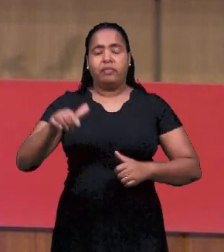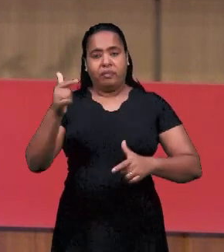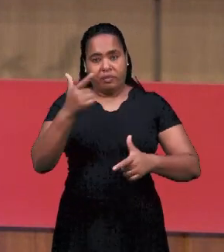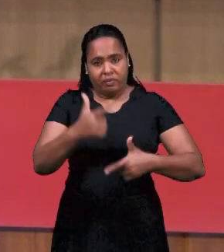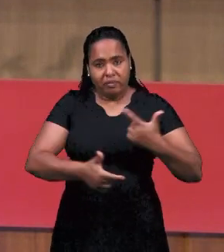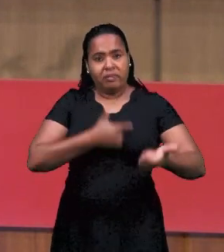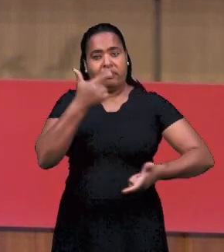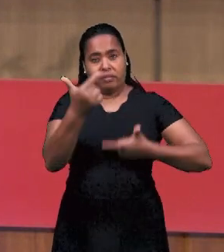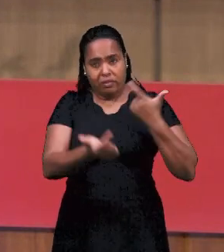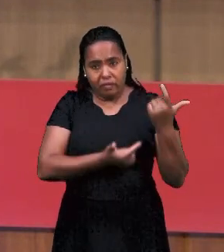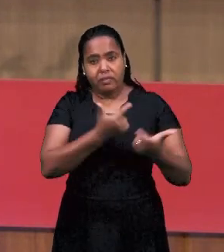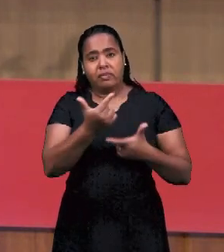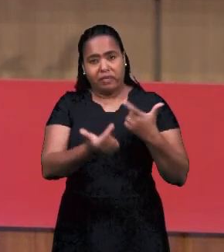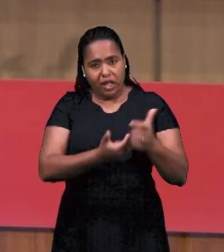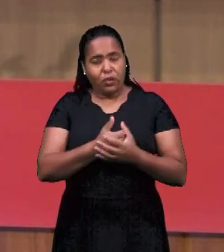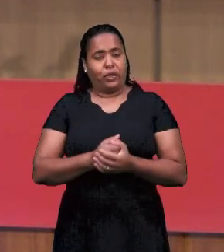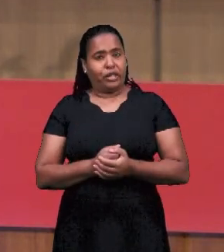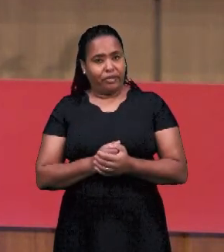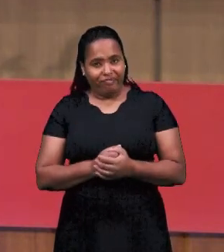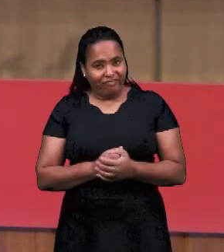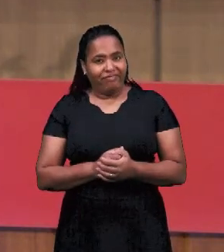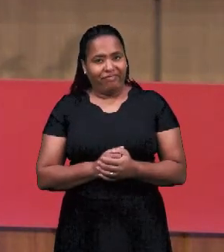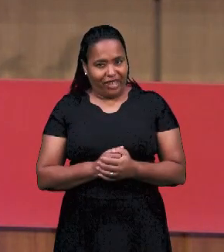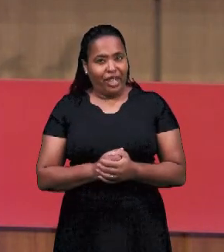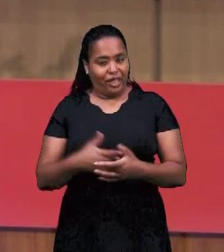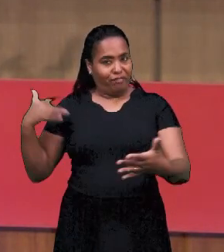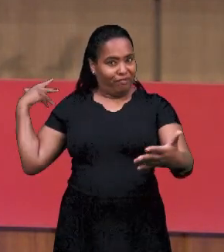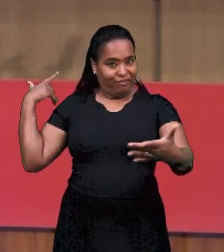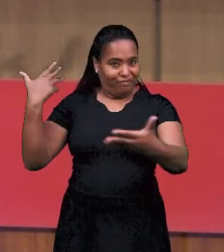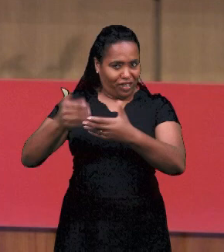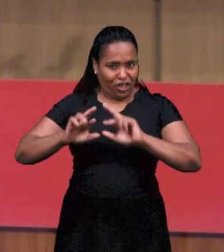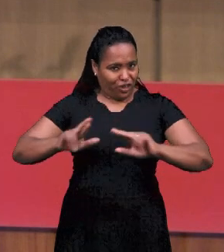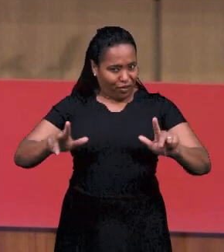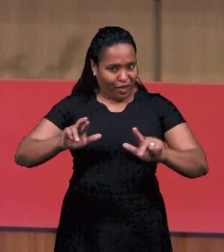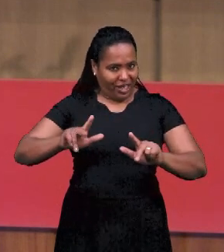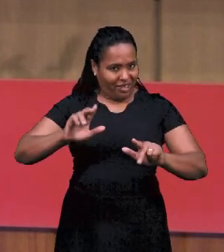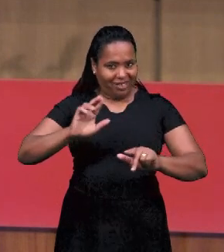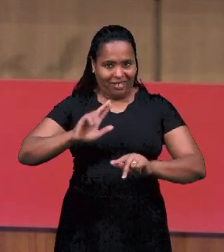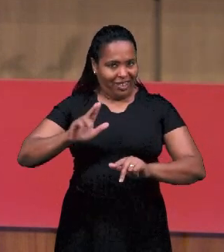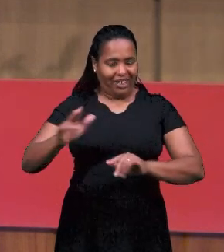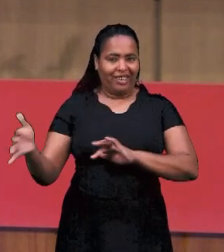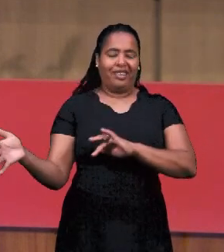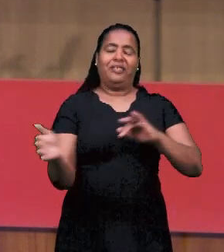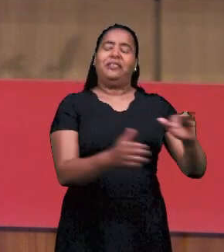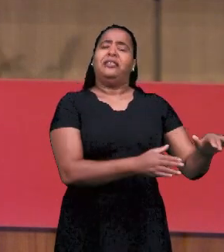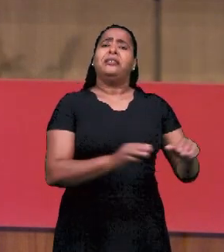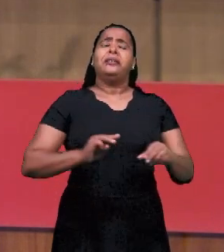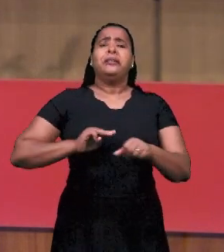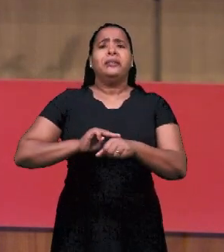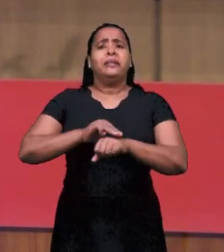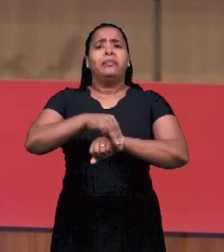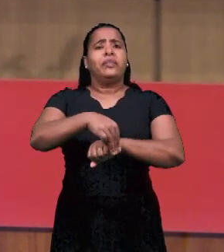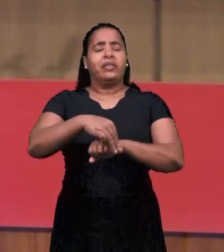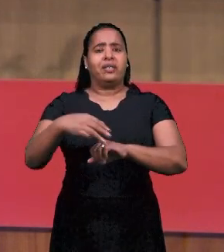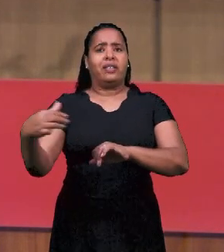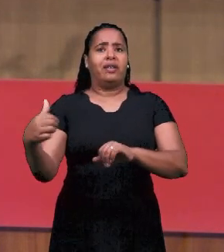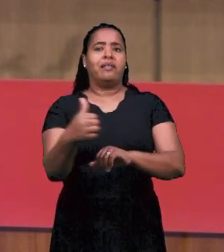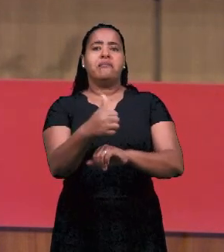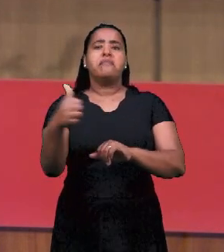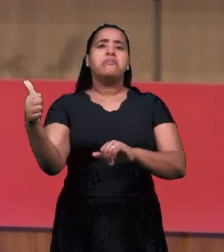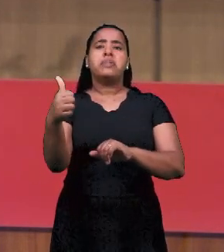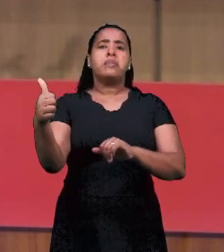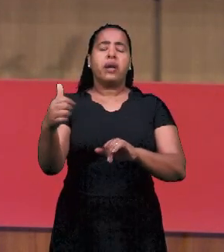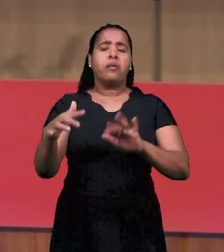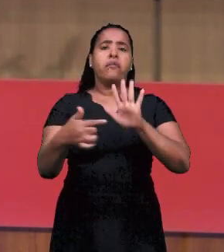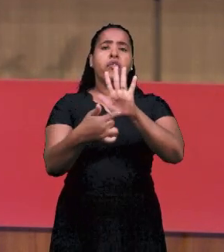Поэтому у нас столько борьбы, столько трудностей восстает. И Библия говорит об этом. Итак, мы